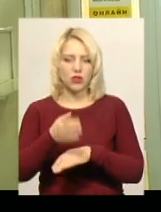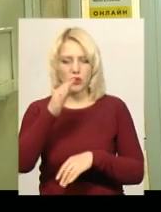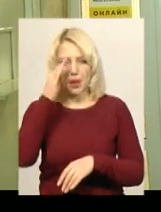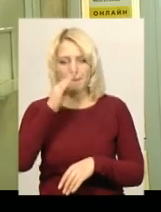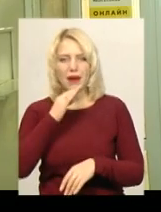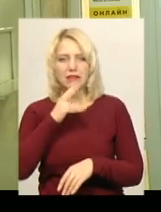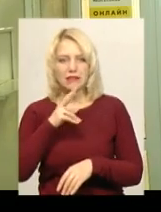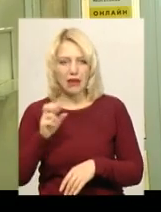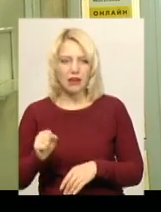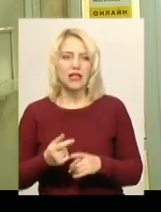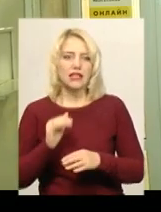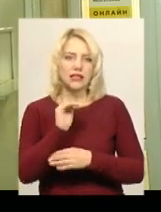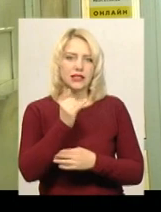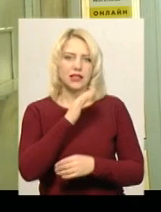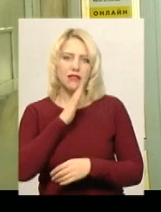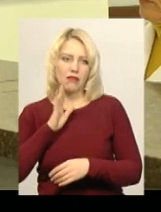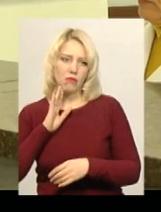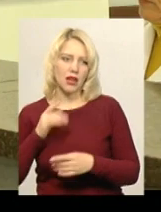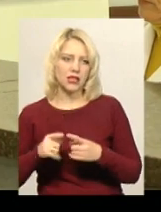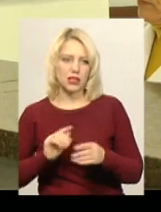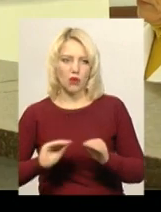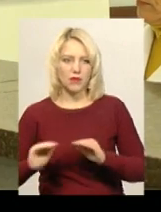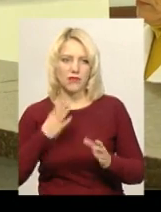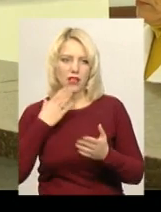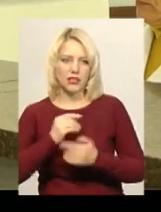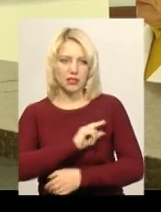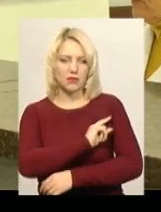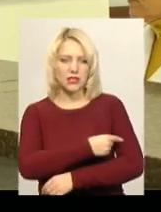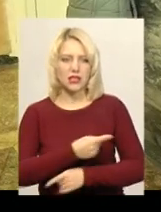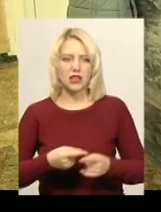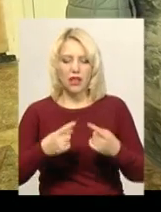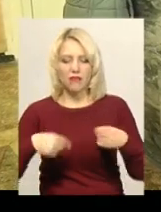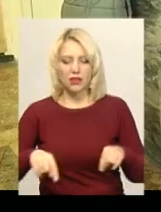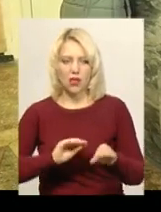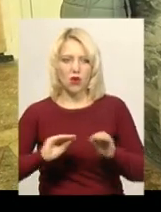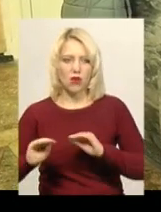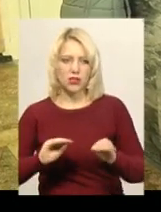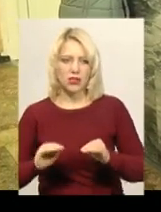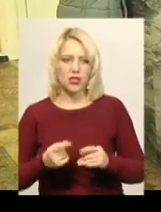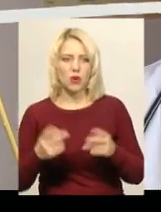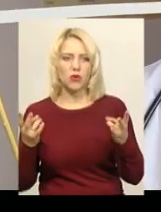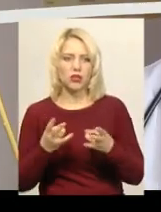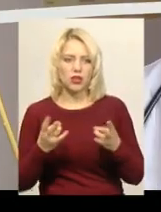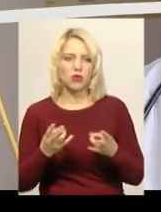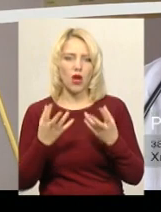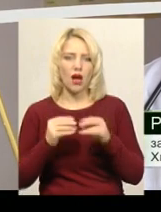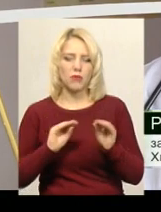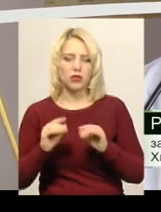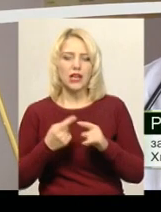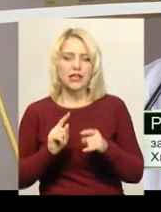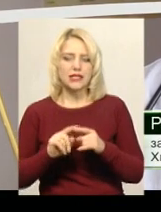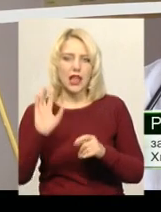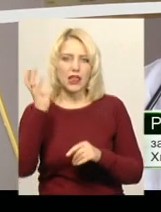матері. Лікарі обставили її власними силами. Раїса Ковалька ж відділення оснащене потрібною для лікування апаратурою. Це лампи